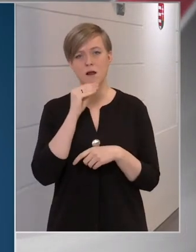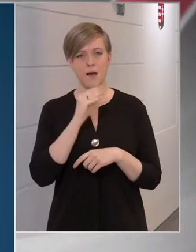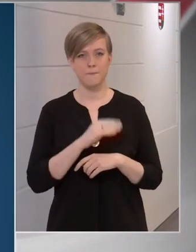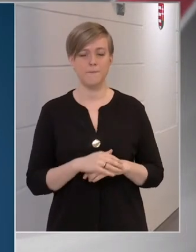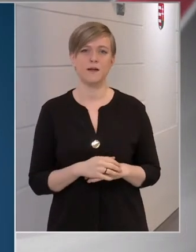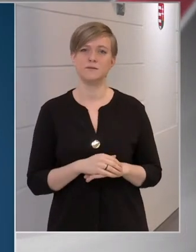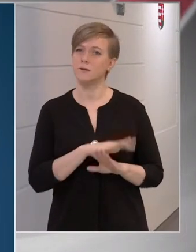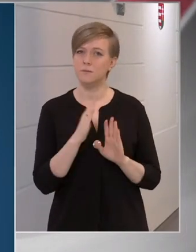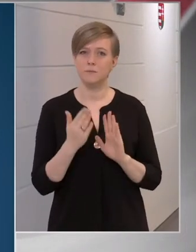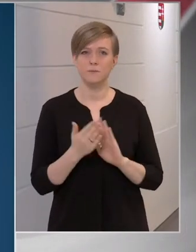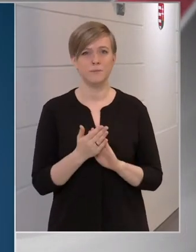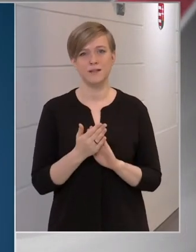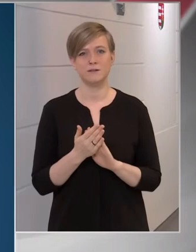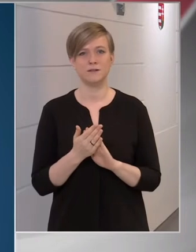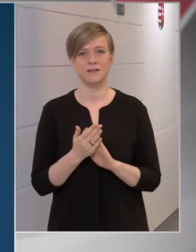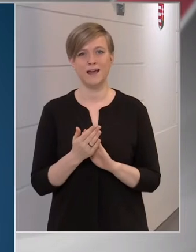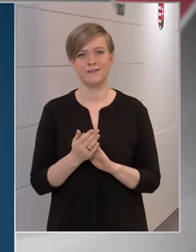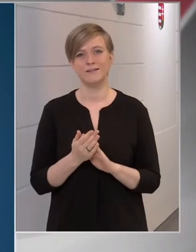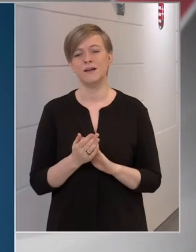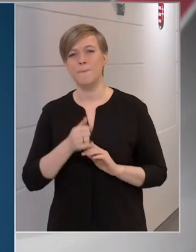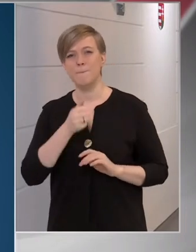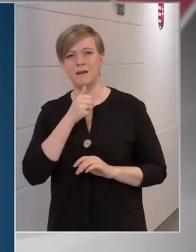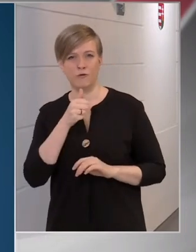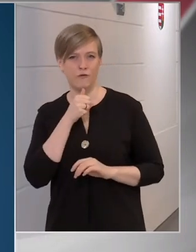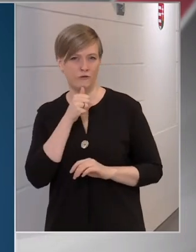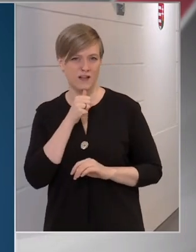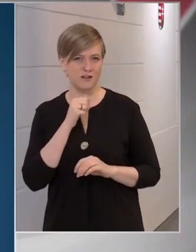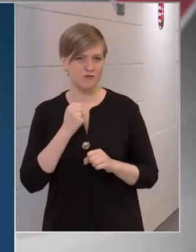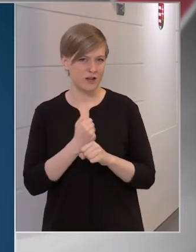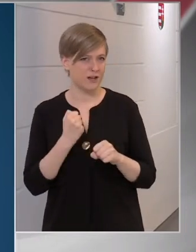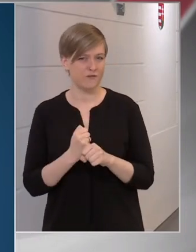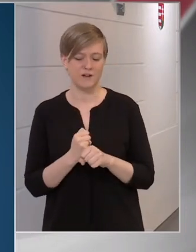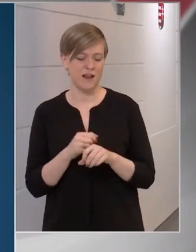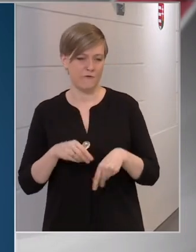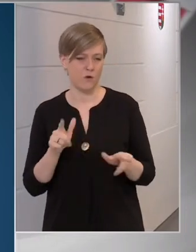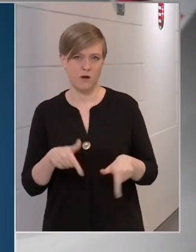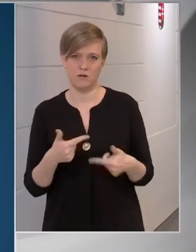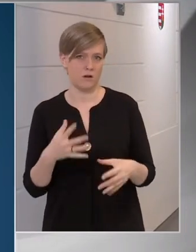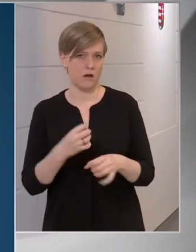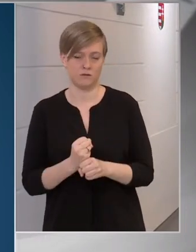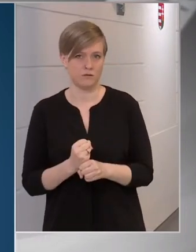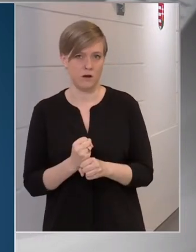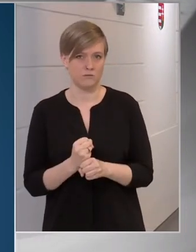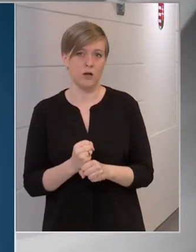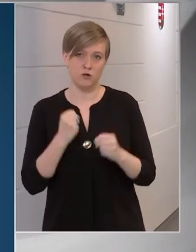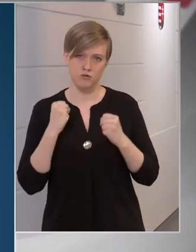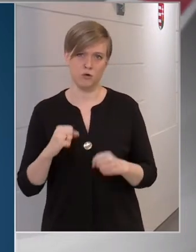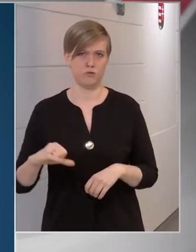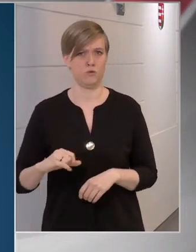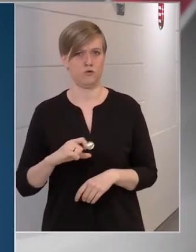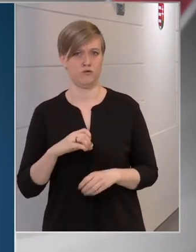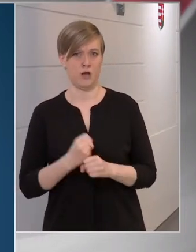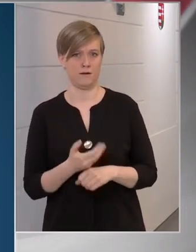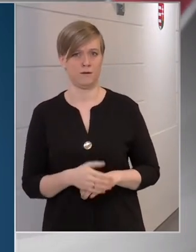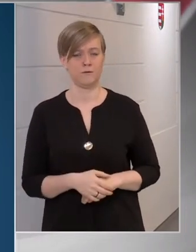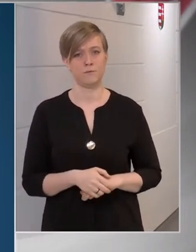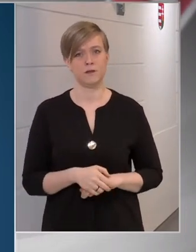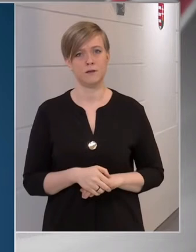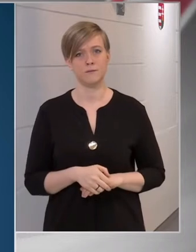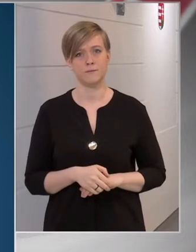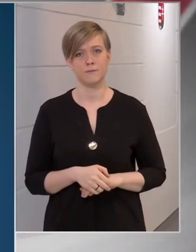minden pedofil cselekedetet betegesnek, tűrhetetlennek, elfogadhatatlanak tart, amelyekben súlyos bűncselekmény is, és